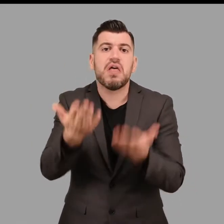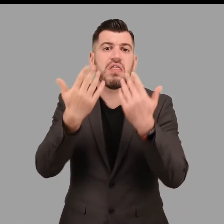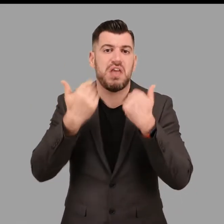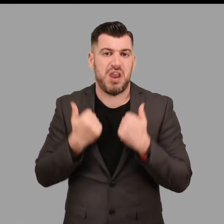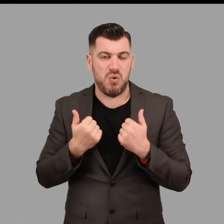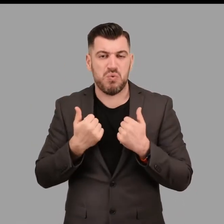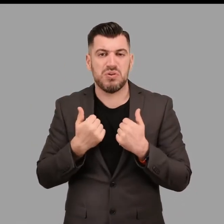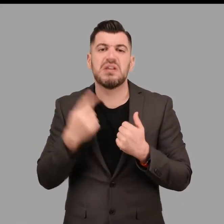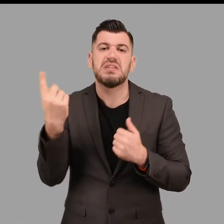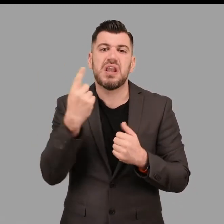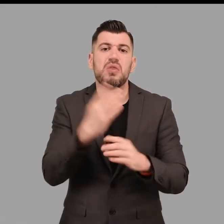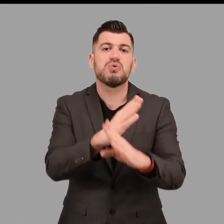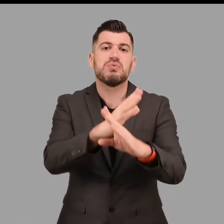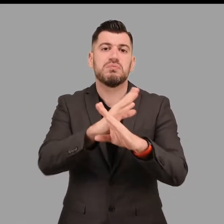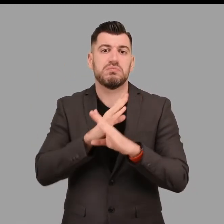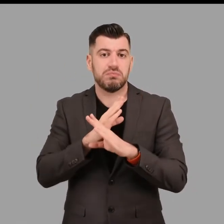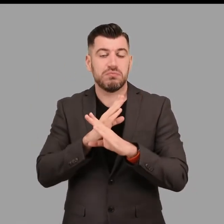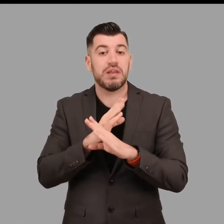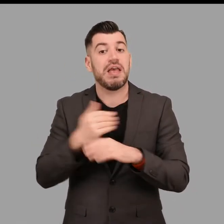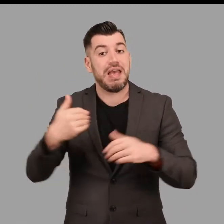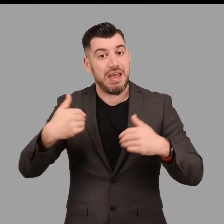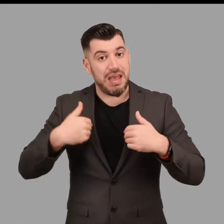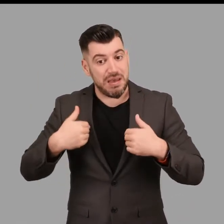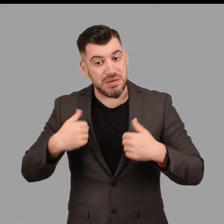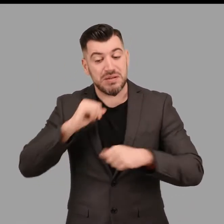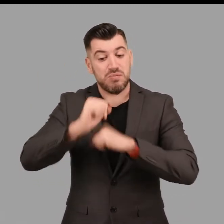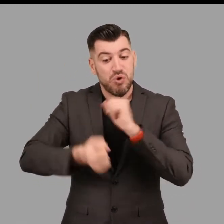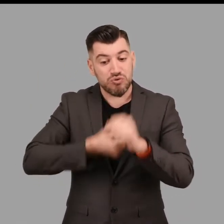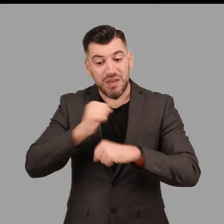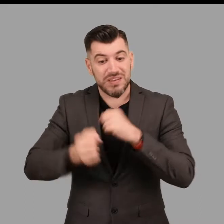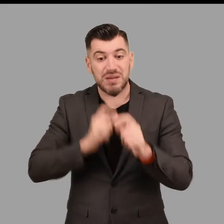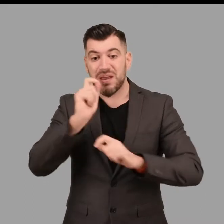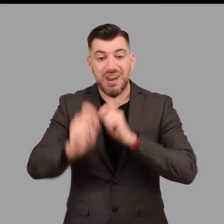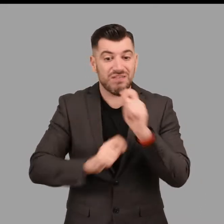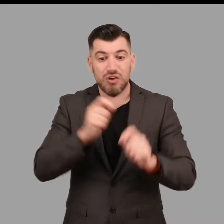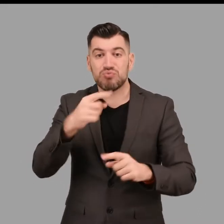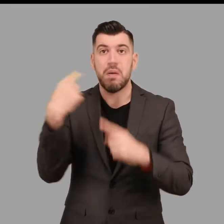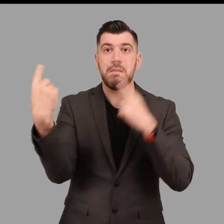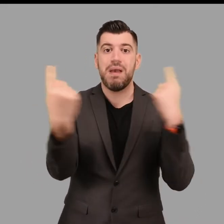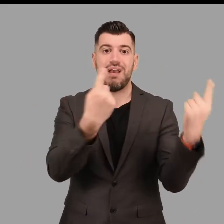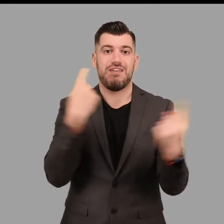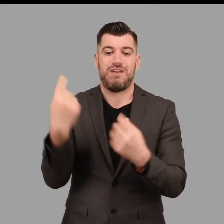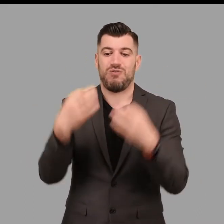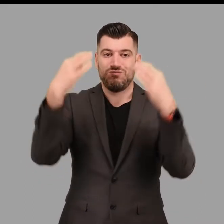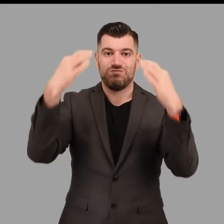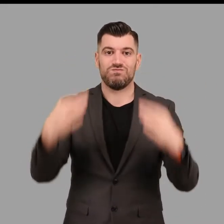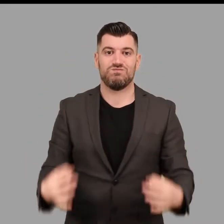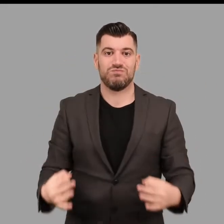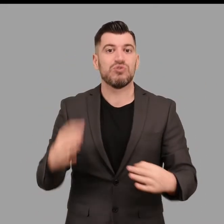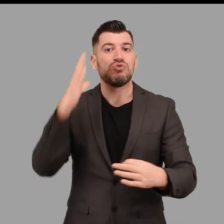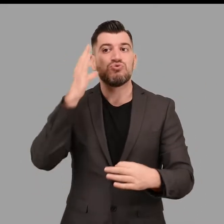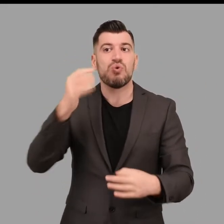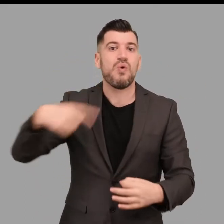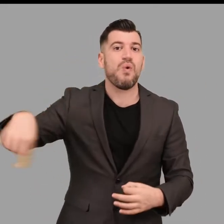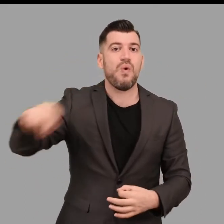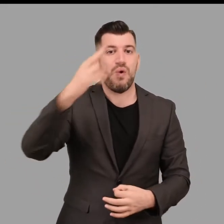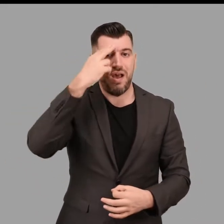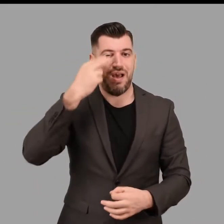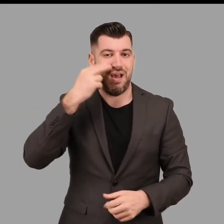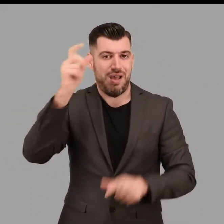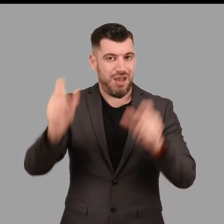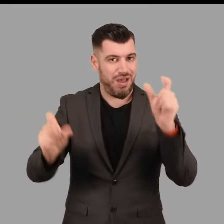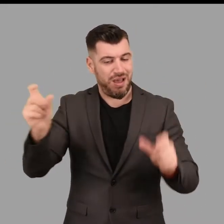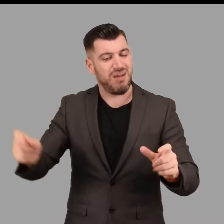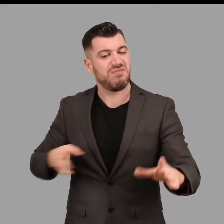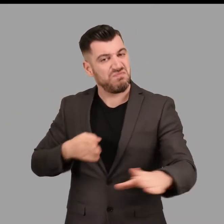είναι απαγορευμένοι, η δράση επιχείρησε να δημιουργήσει νέες συνθήκες, θέτοντας ως στόχους την άρση των αποκλεισμών σε ό,τι αφορά την